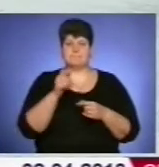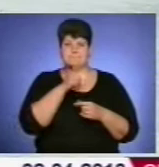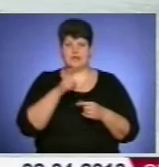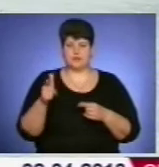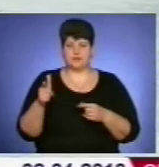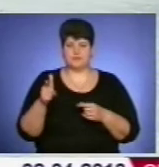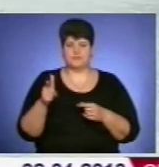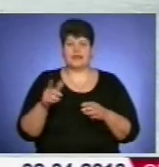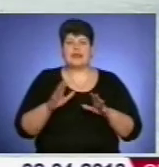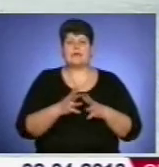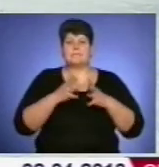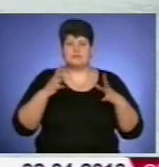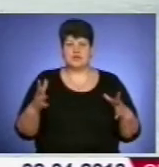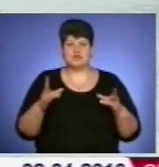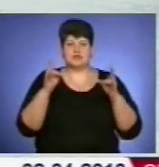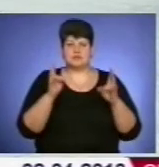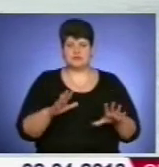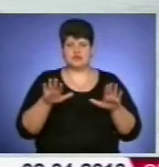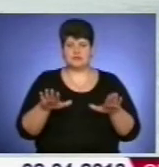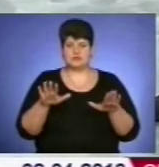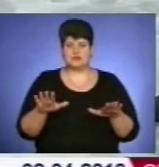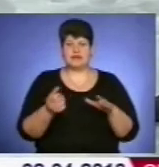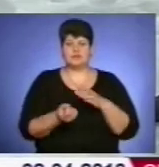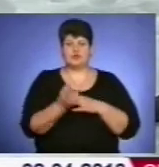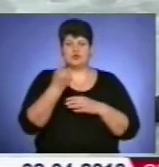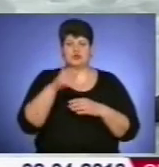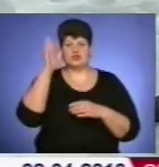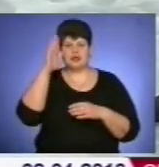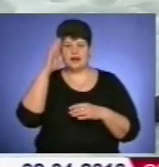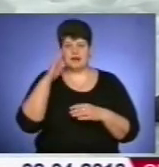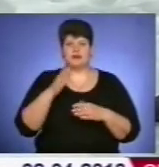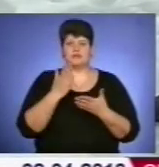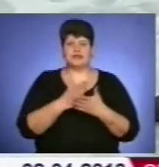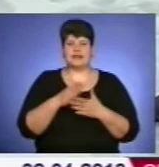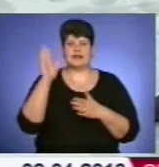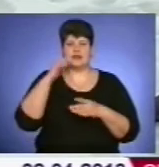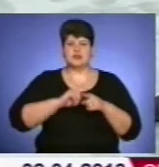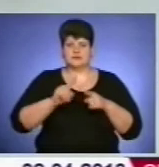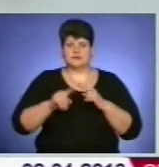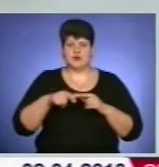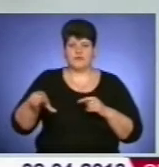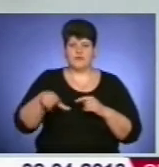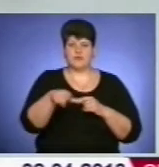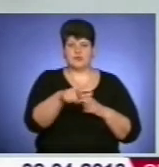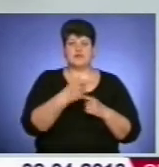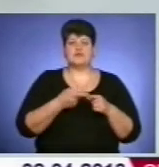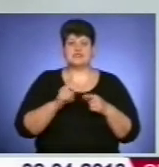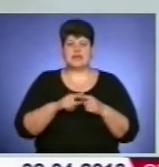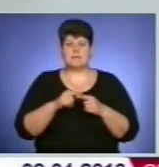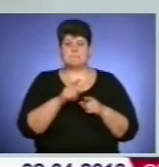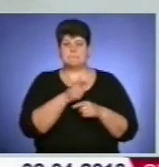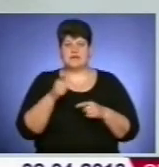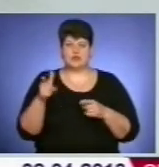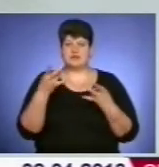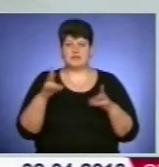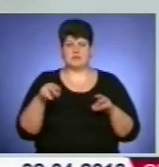Козак. Найбільше небезпечні місця, де б'ють джерела, є течія або багато лунок. Також у цей період не рекомендовано виходити на